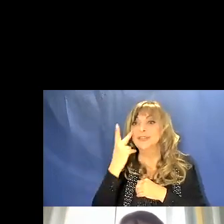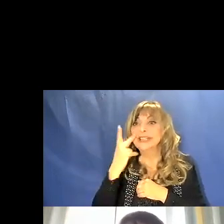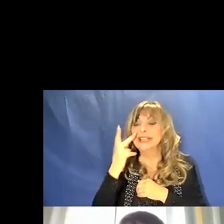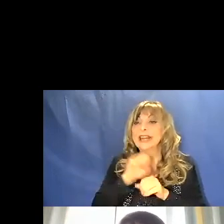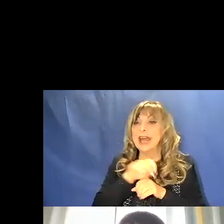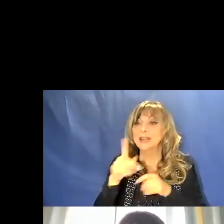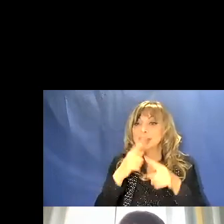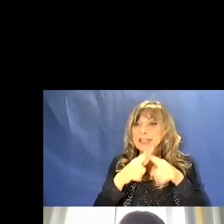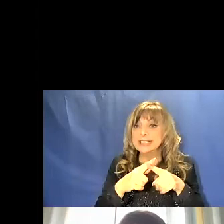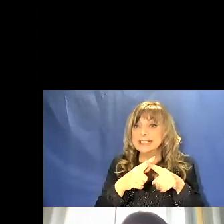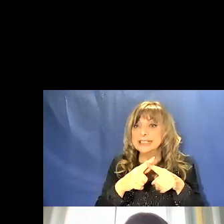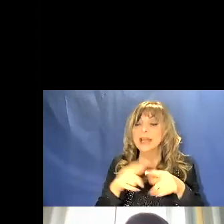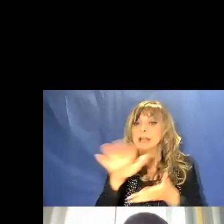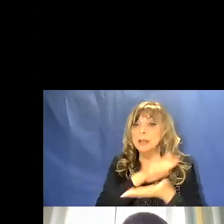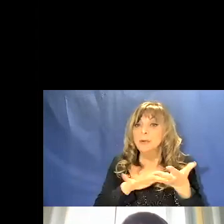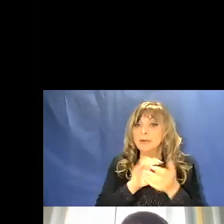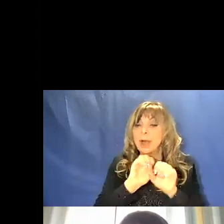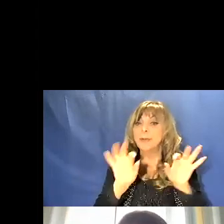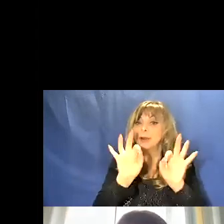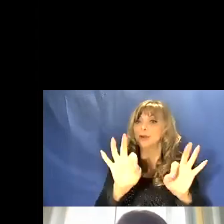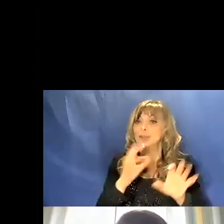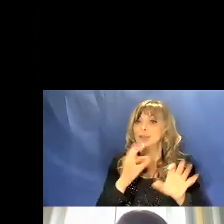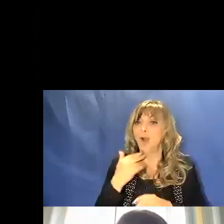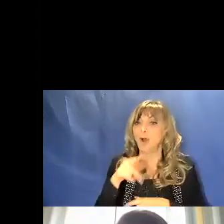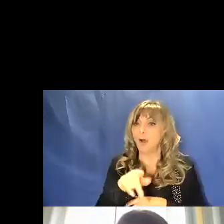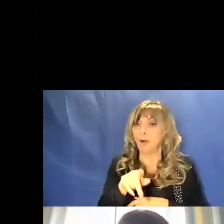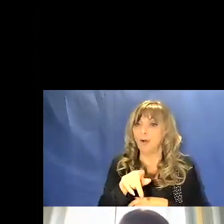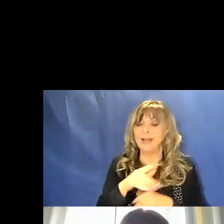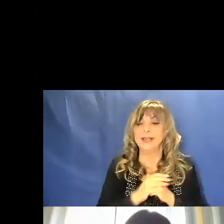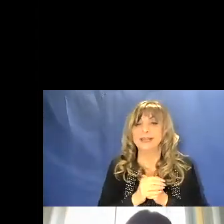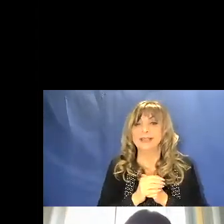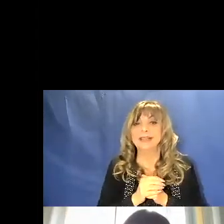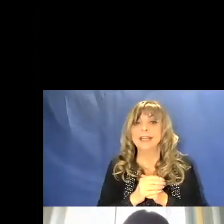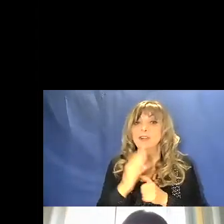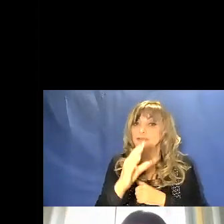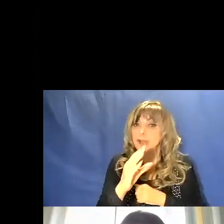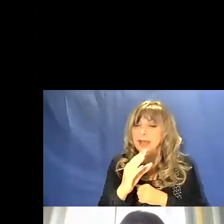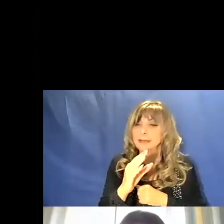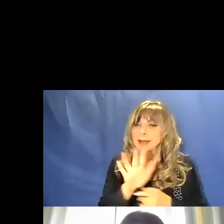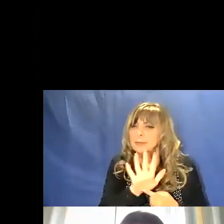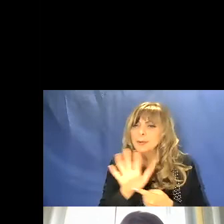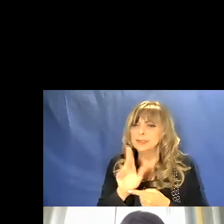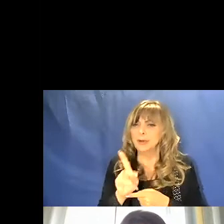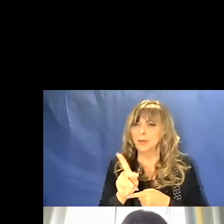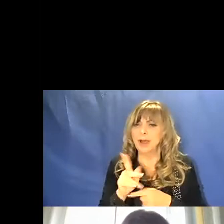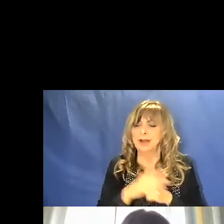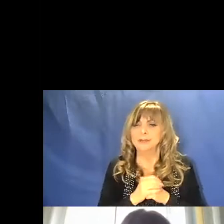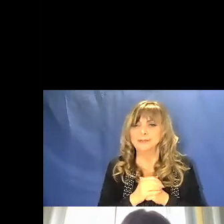nebulosa ci appare così. e Chandra mette in evidenza queste